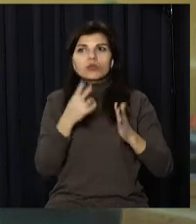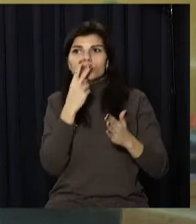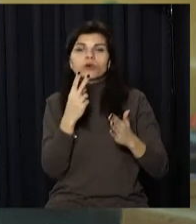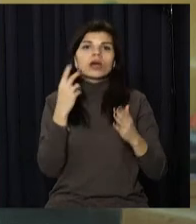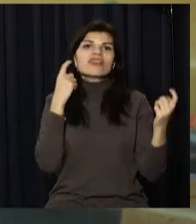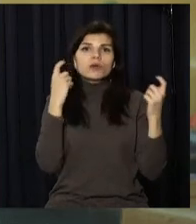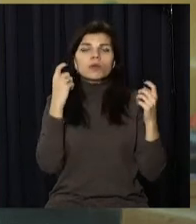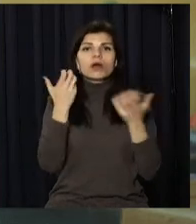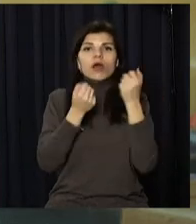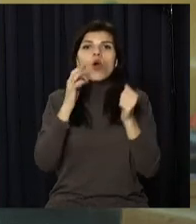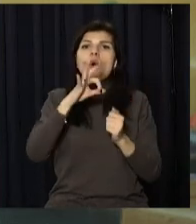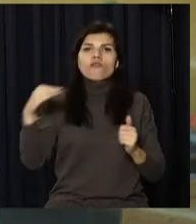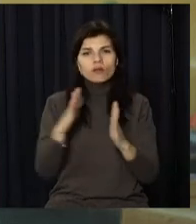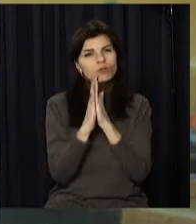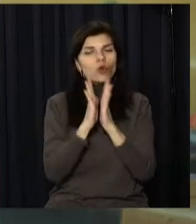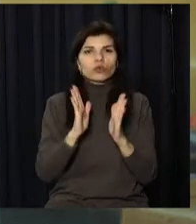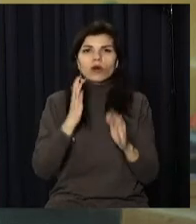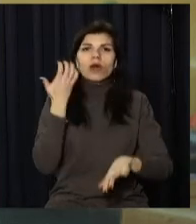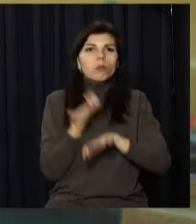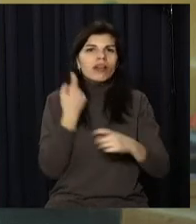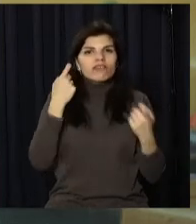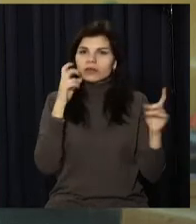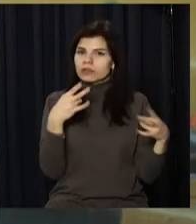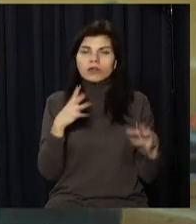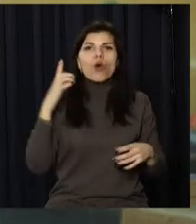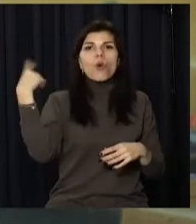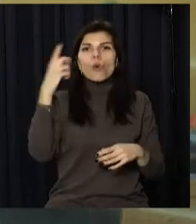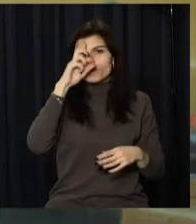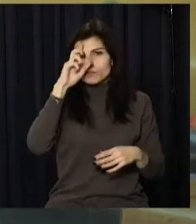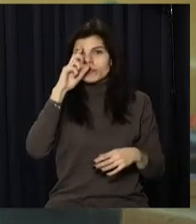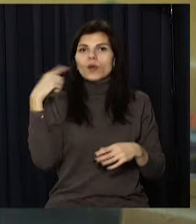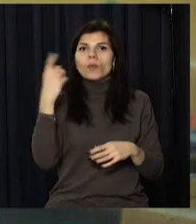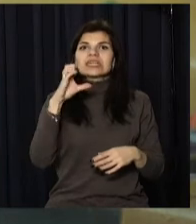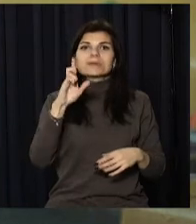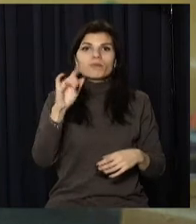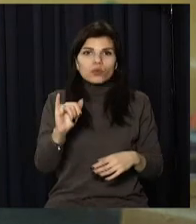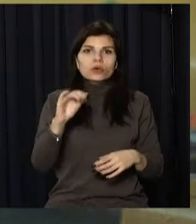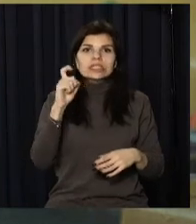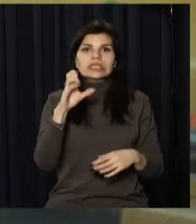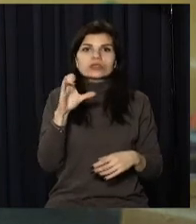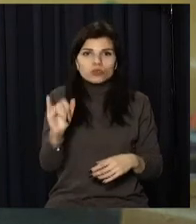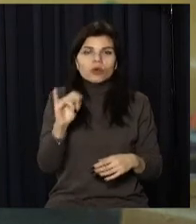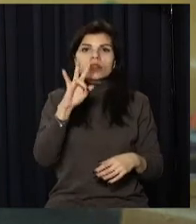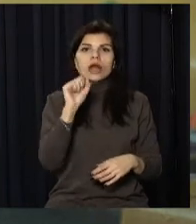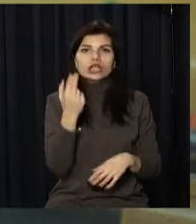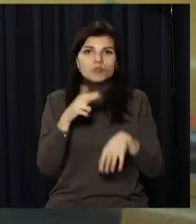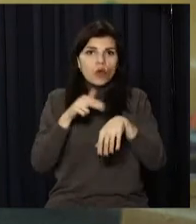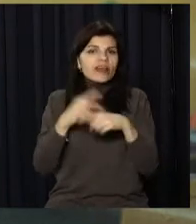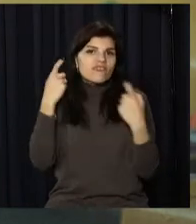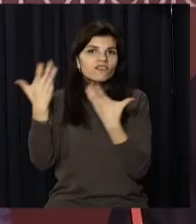черпаючи інформацію з офіційних джерел. Сайтів облдержадміністрації, облради, СБУ, ЗСУ та Нацполіції.